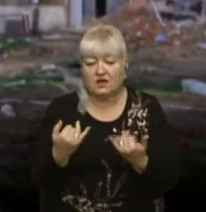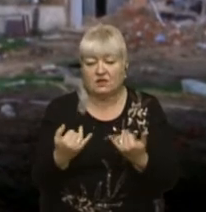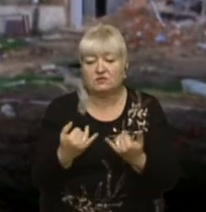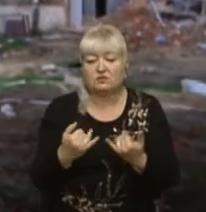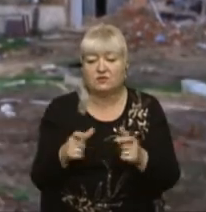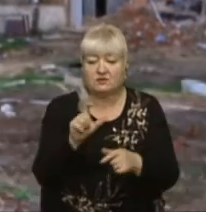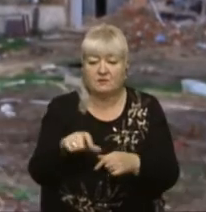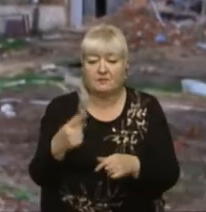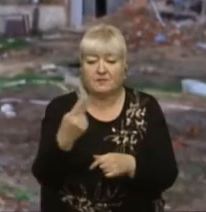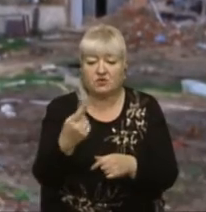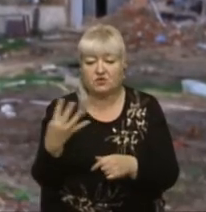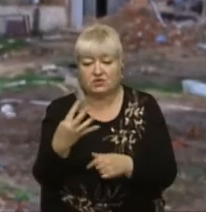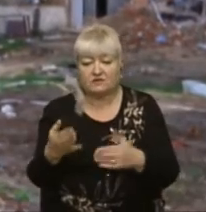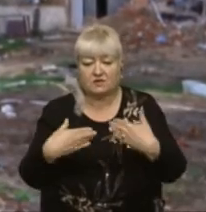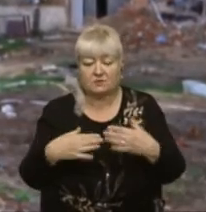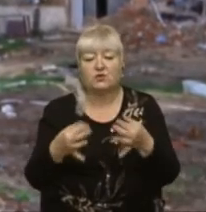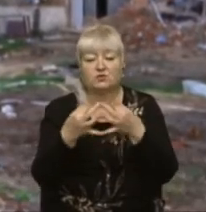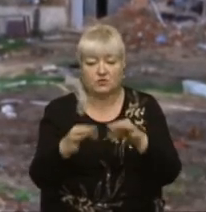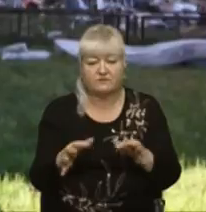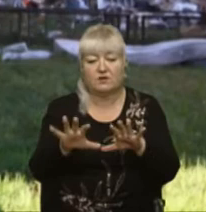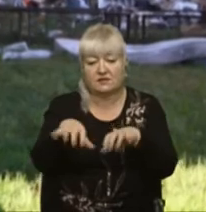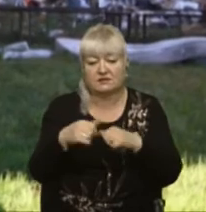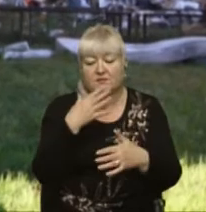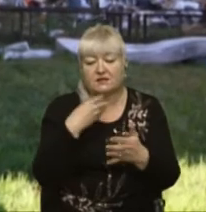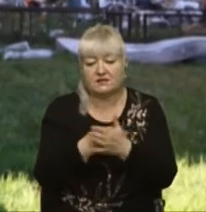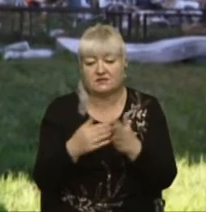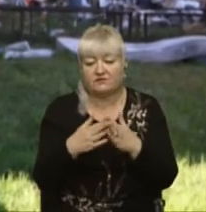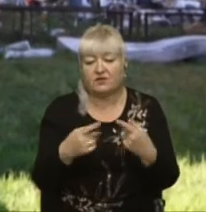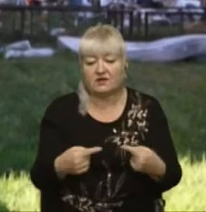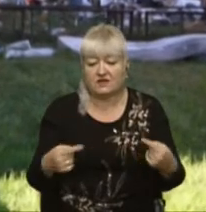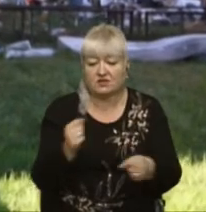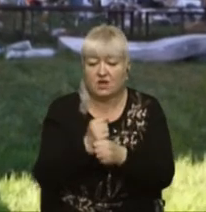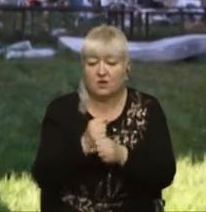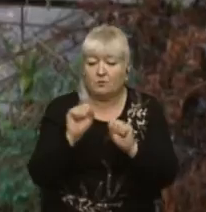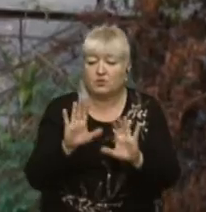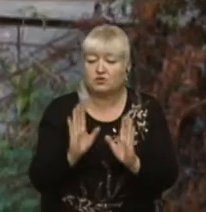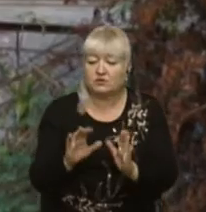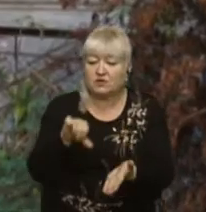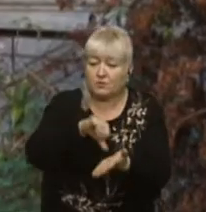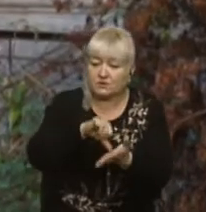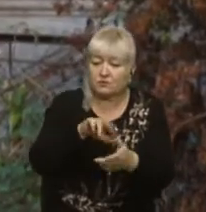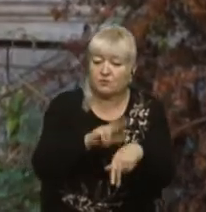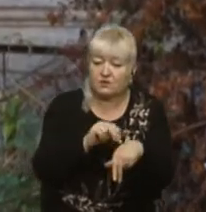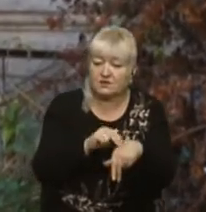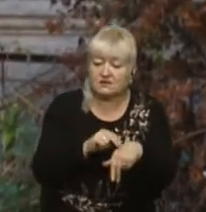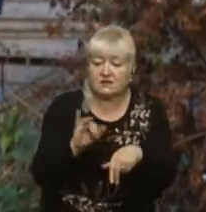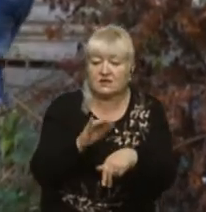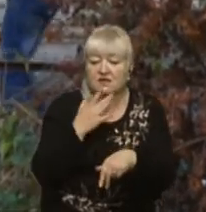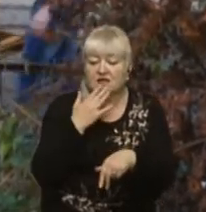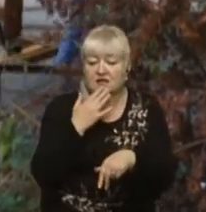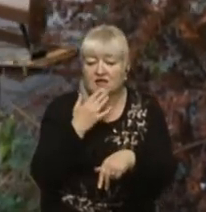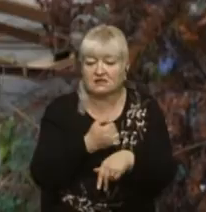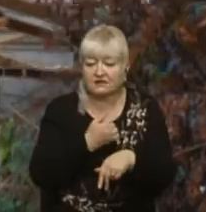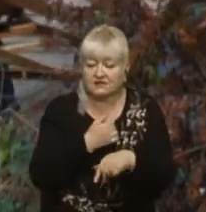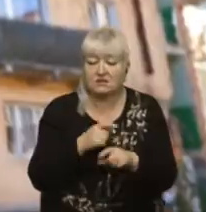четвертого під'їздів дозволили забрати свої речі. Робити це вони можуть лише у присутності поліцейських та нацгвардійців.